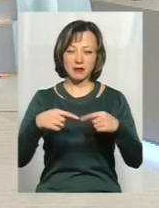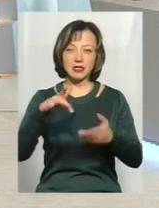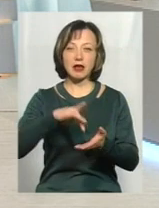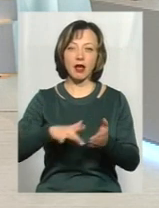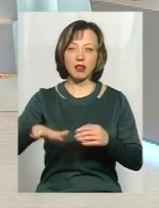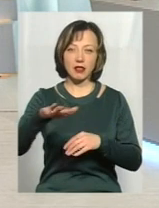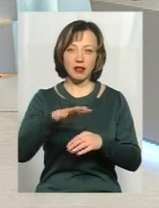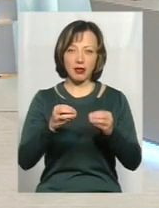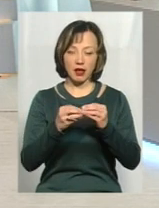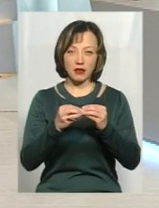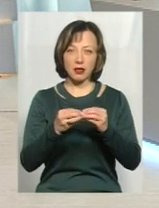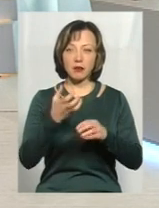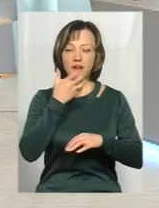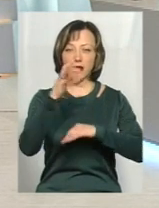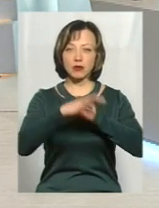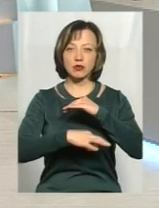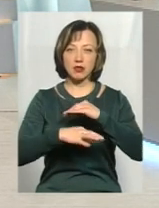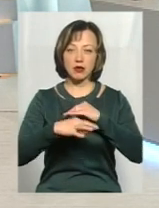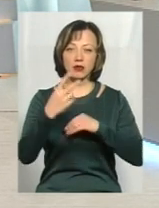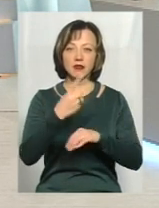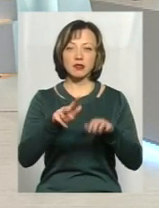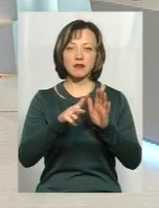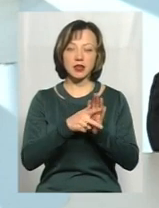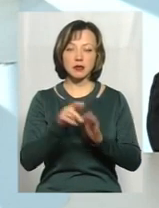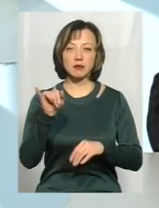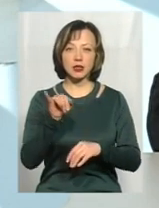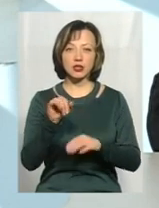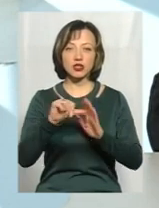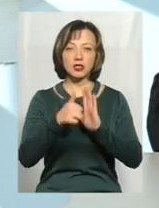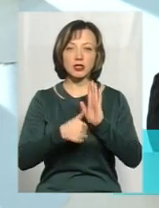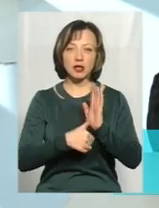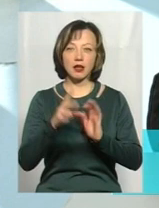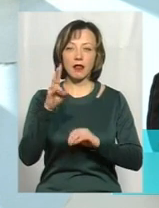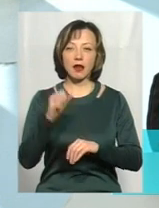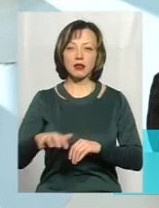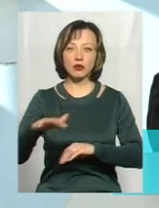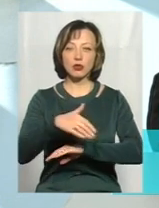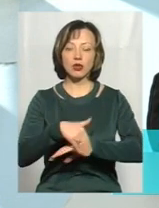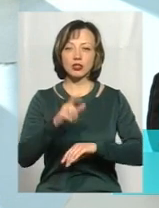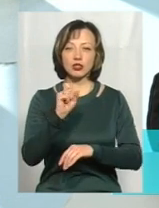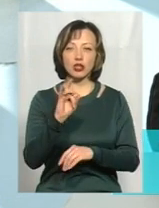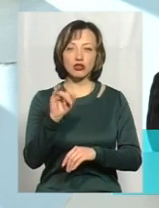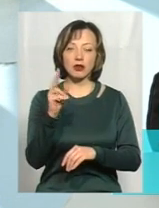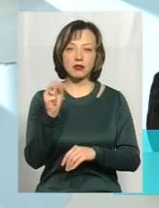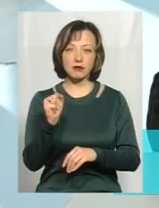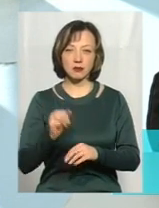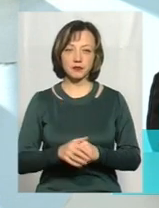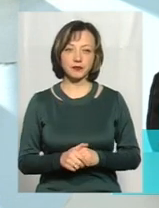території, піде на західне відділення поліції 28 і 16 на території Заріщанського відділення поліції.